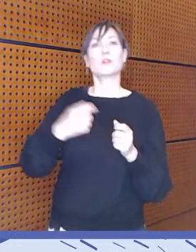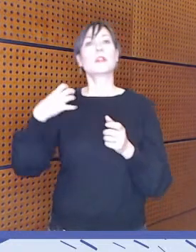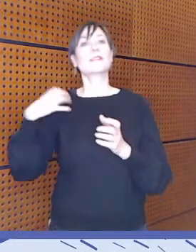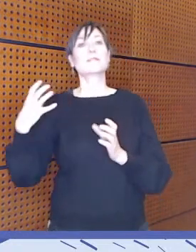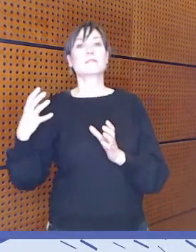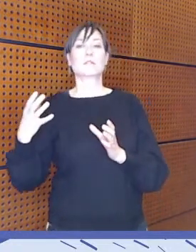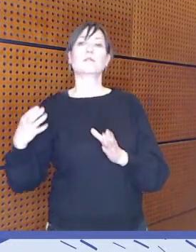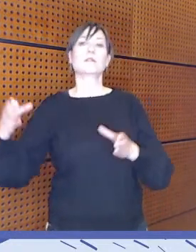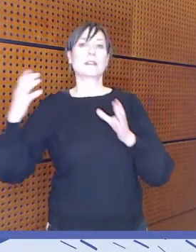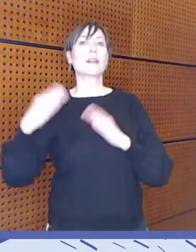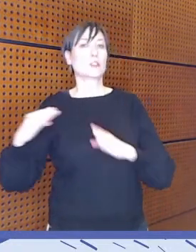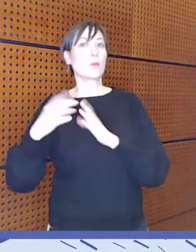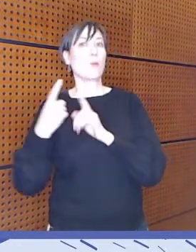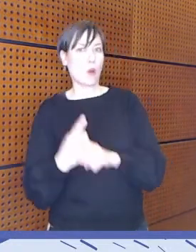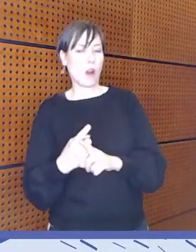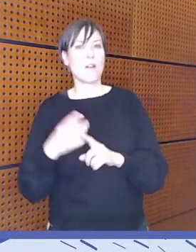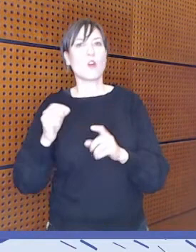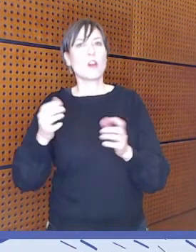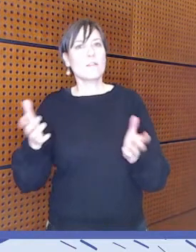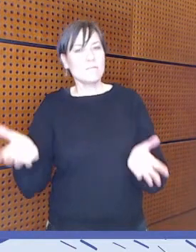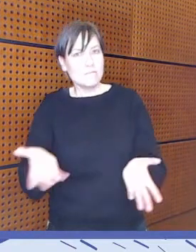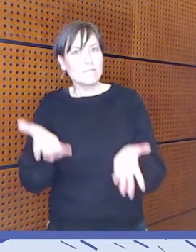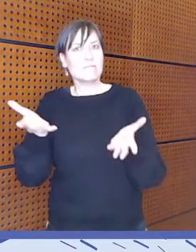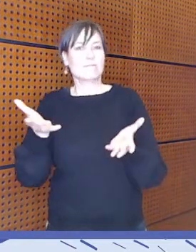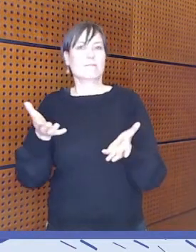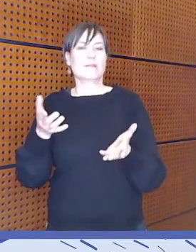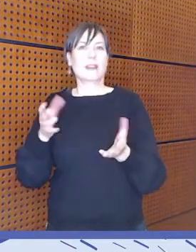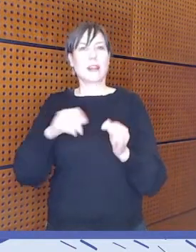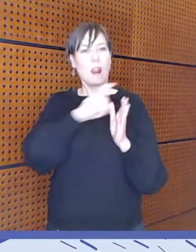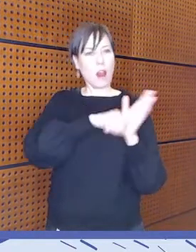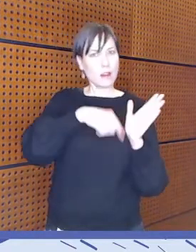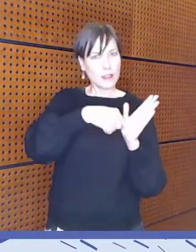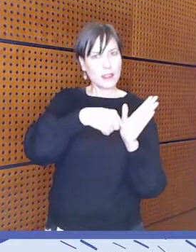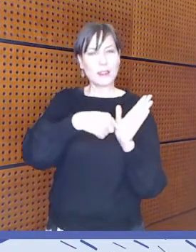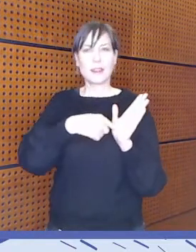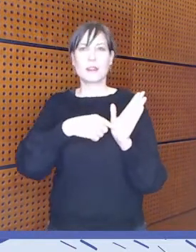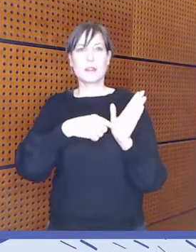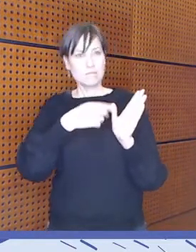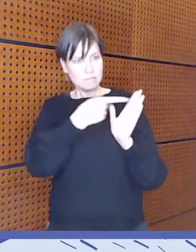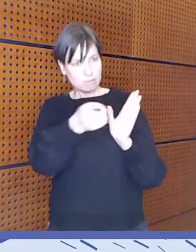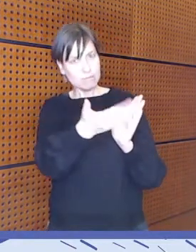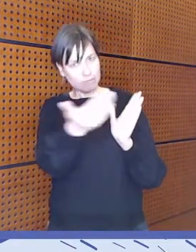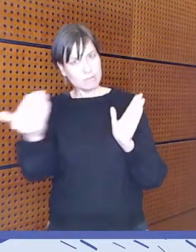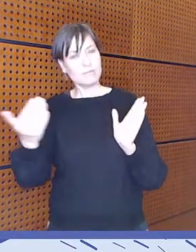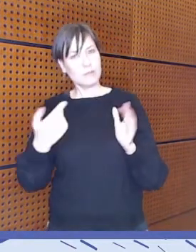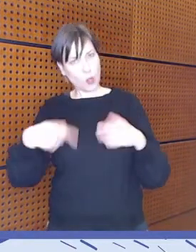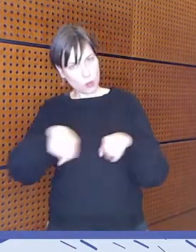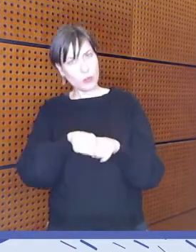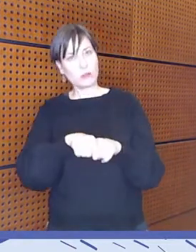Ja millä on myös mahdollisuus painottaa sitten sen lain noudattamista paljon enemmän.